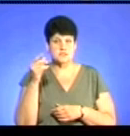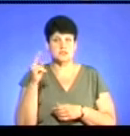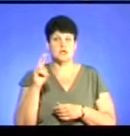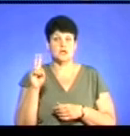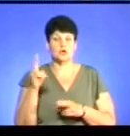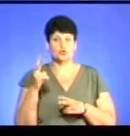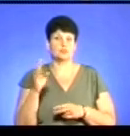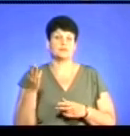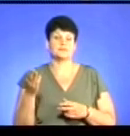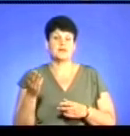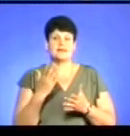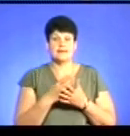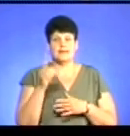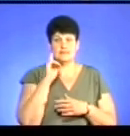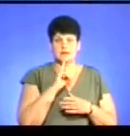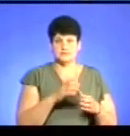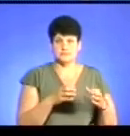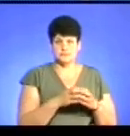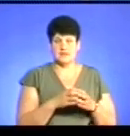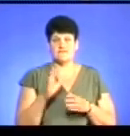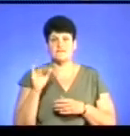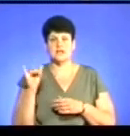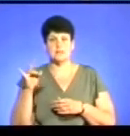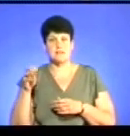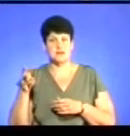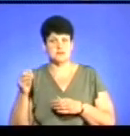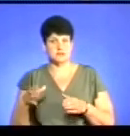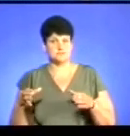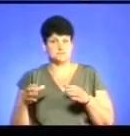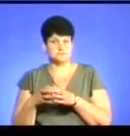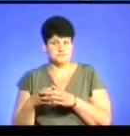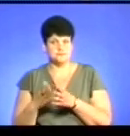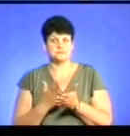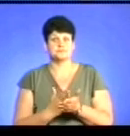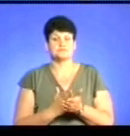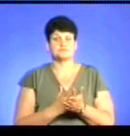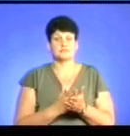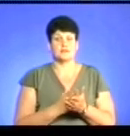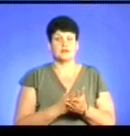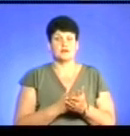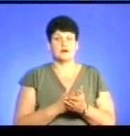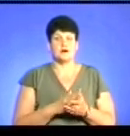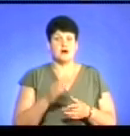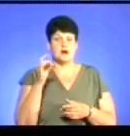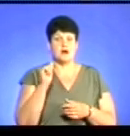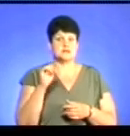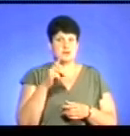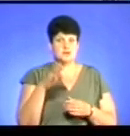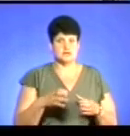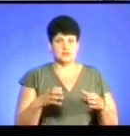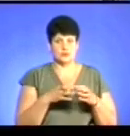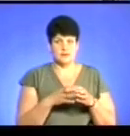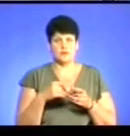Трендафіл, є єврейська община, є вірменська община, є Конгрес азербайджанців. При